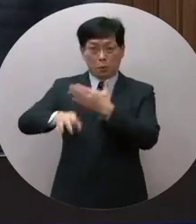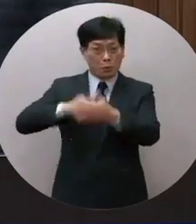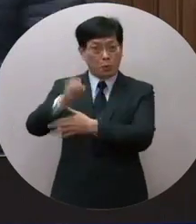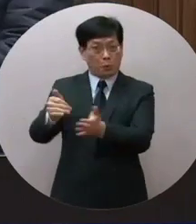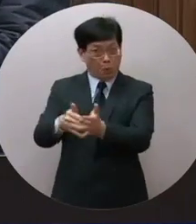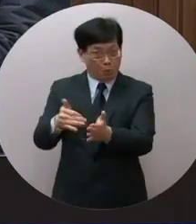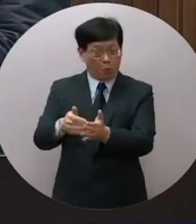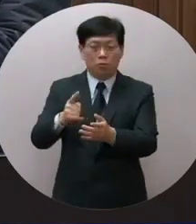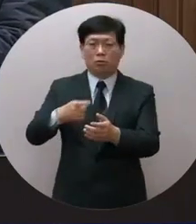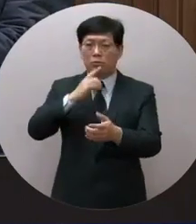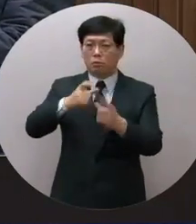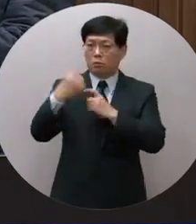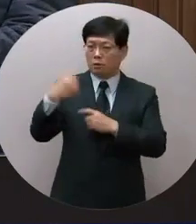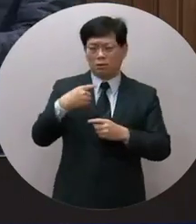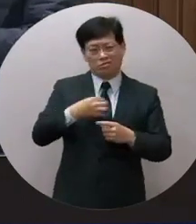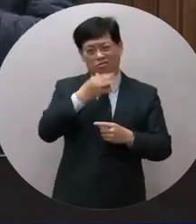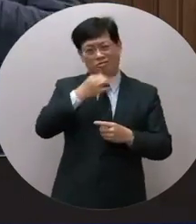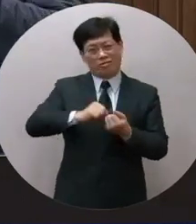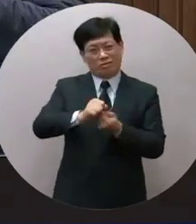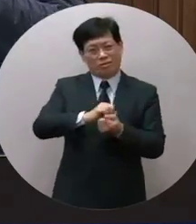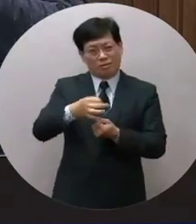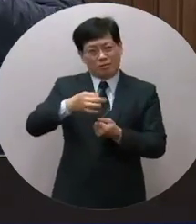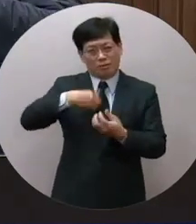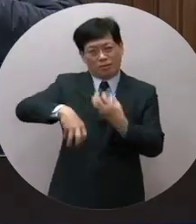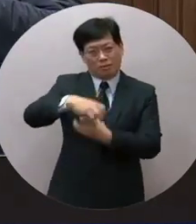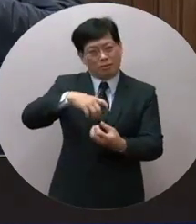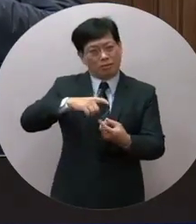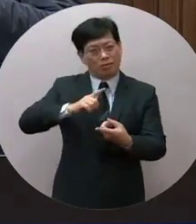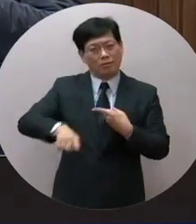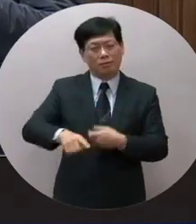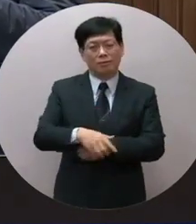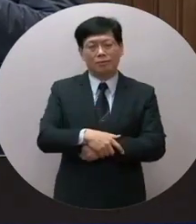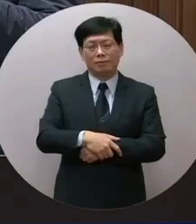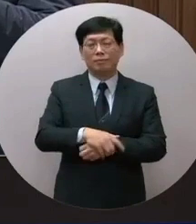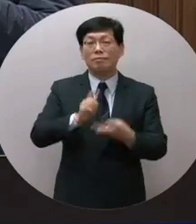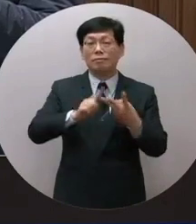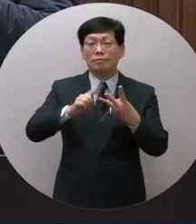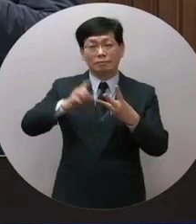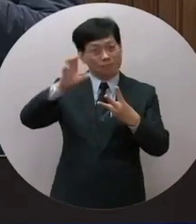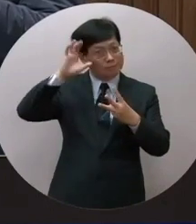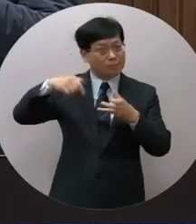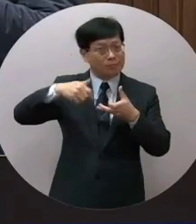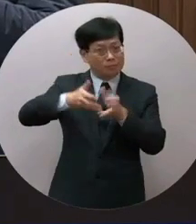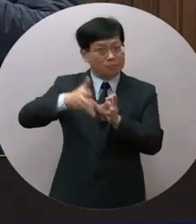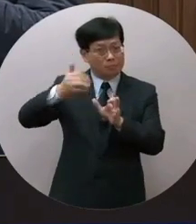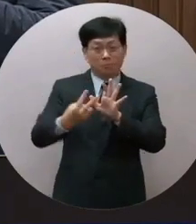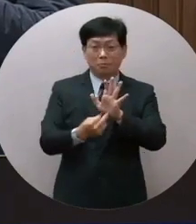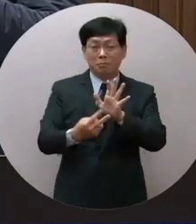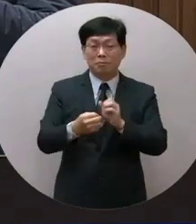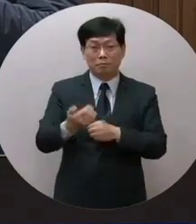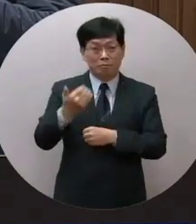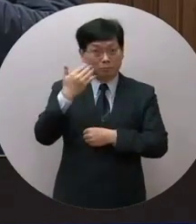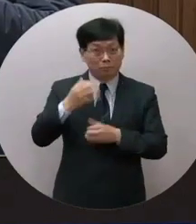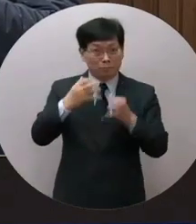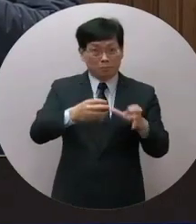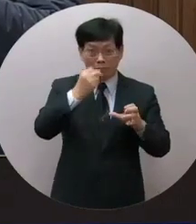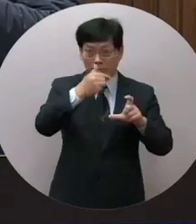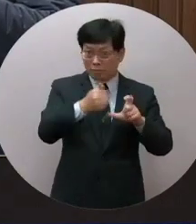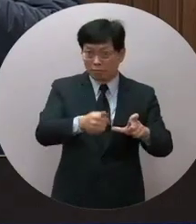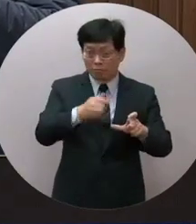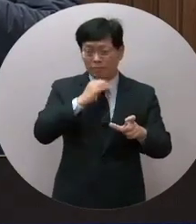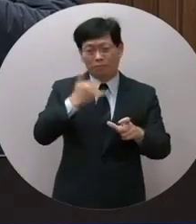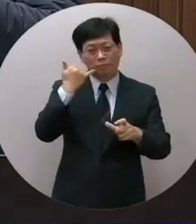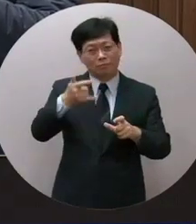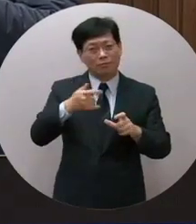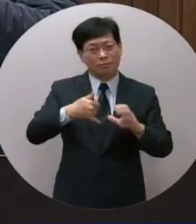回來洗錢的問題更嚴重第三個蘇部長又講全國設立後勢區海關人